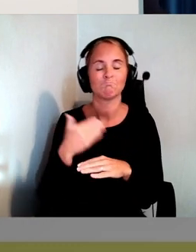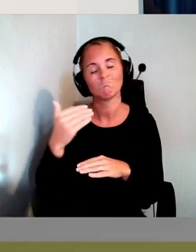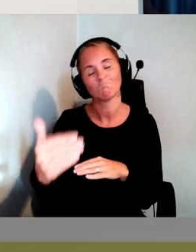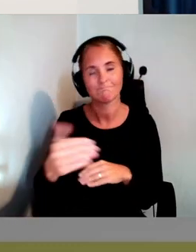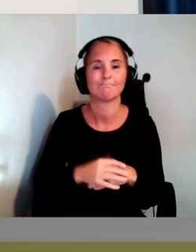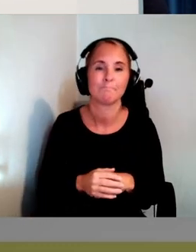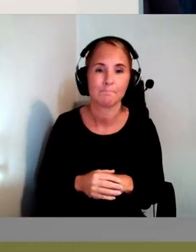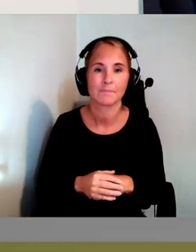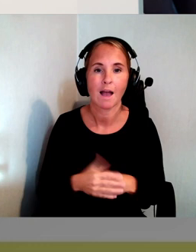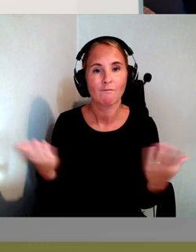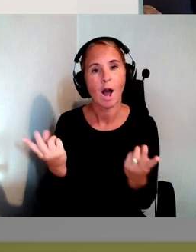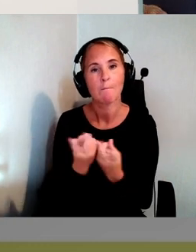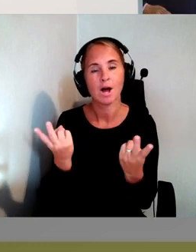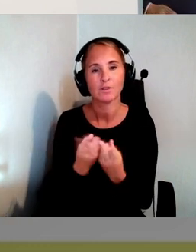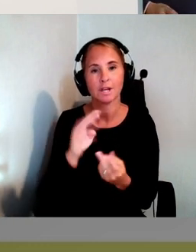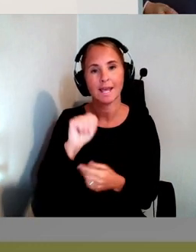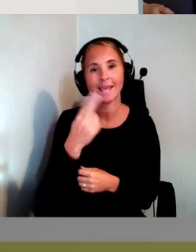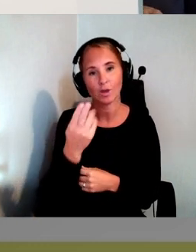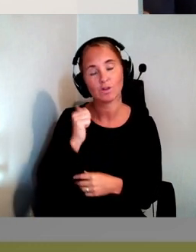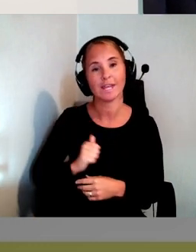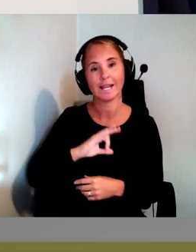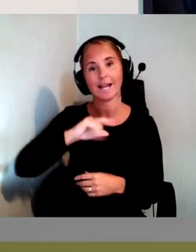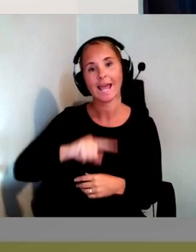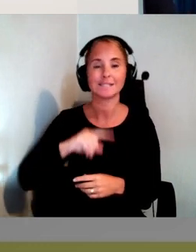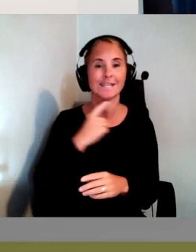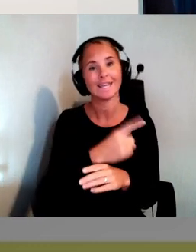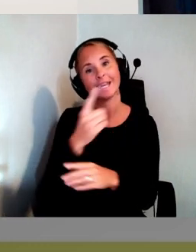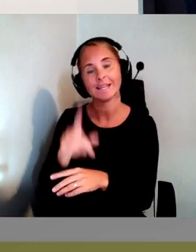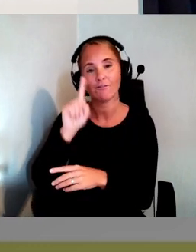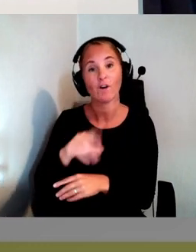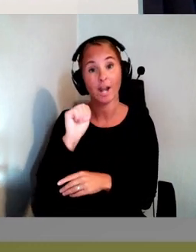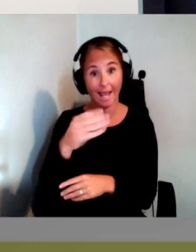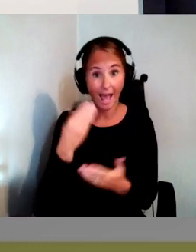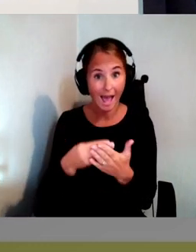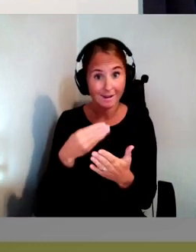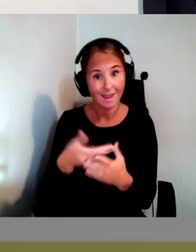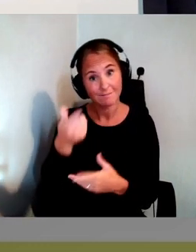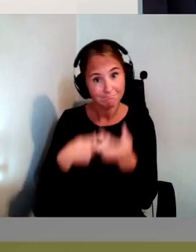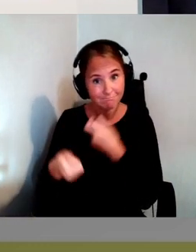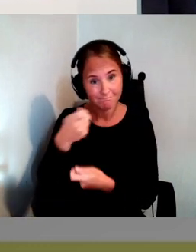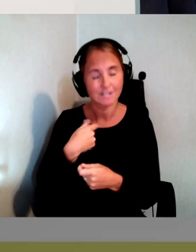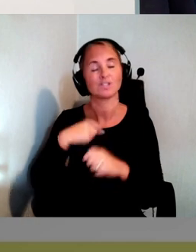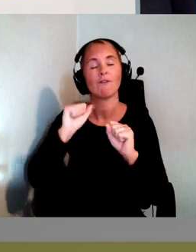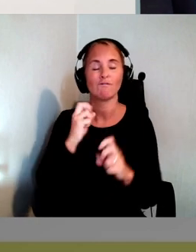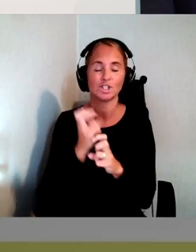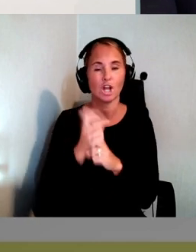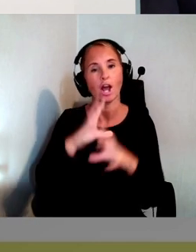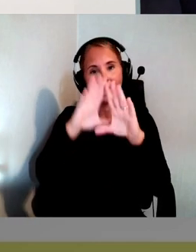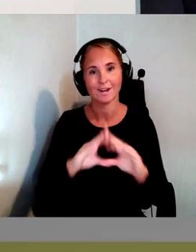Vad innebär EUs tillgänglighetsdirektiv för e-handeln ska jag försöka redovisa för er.